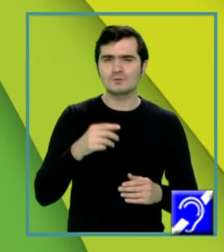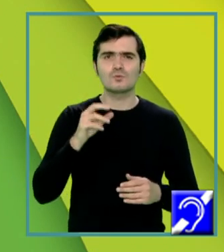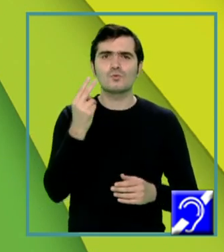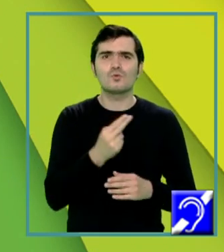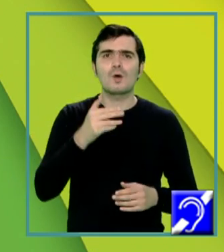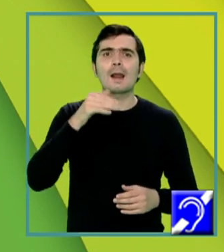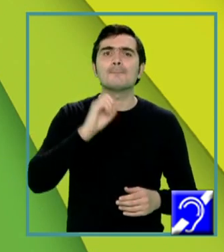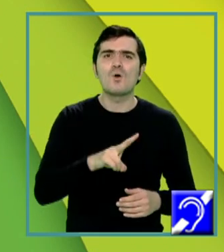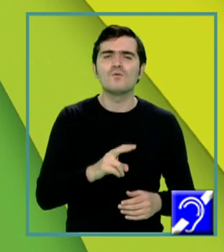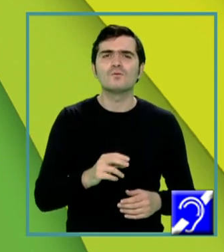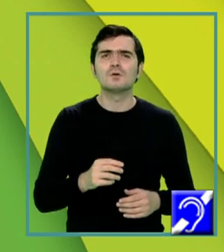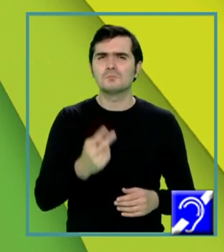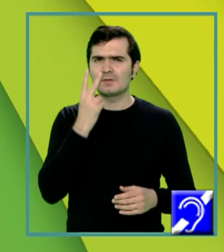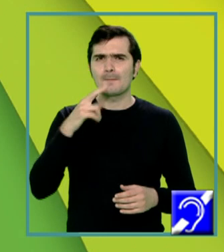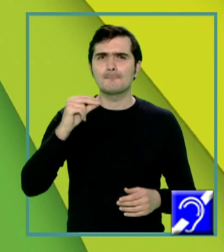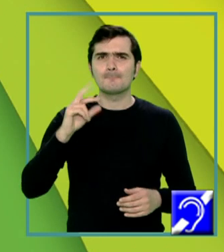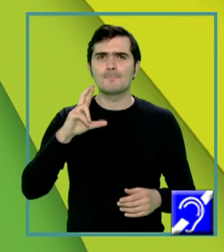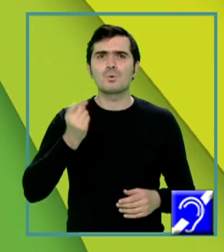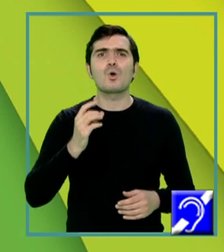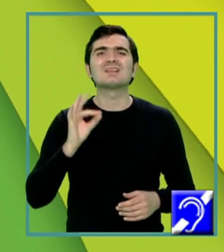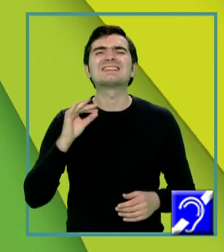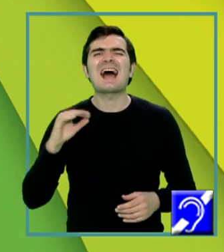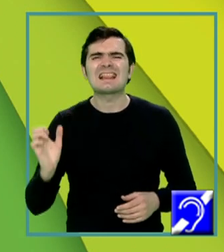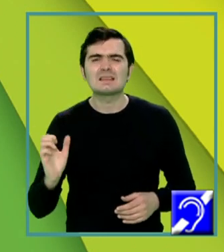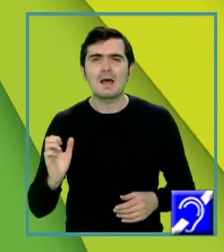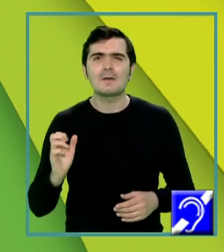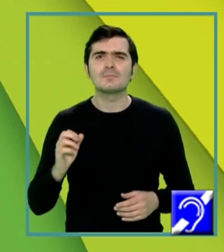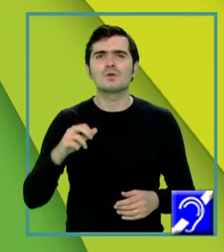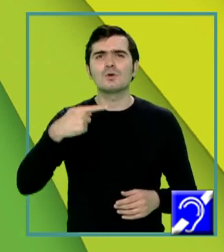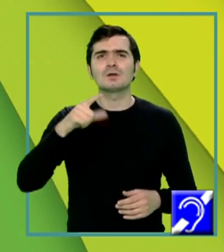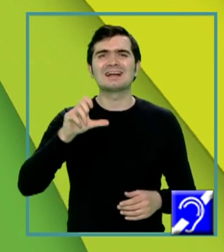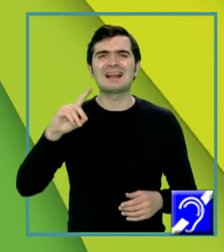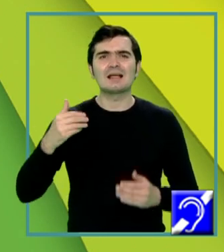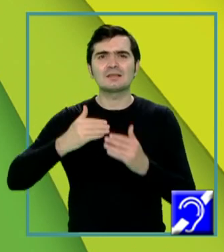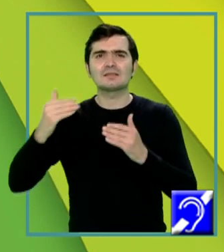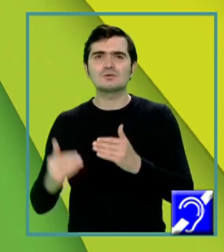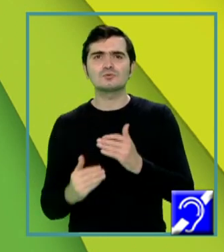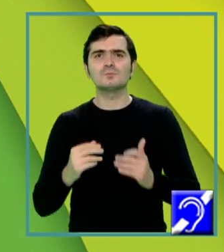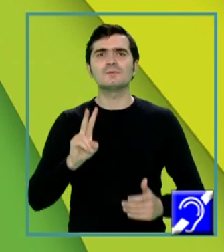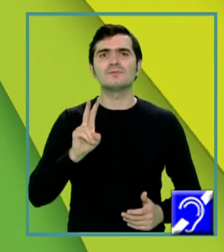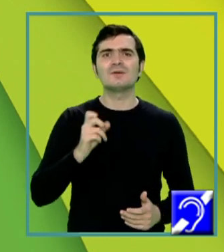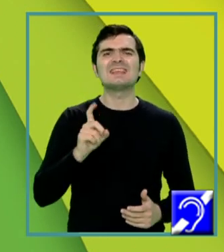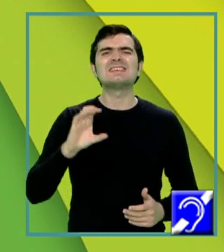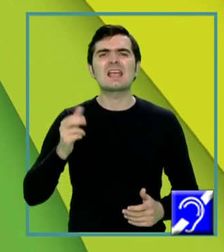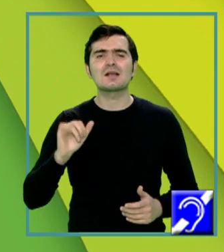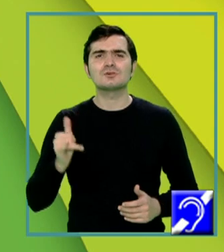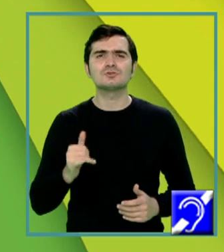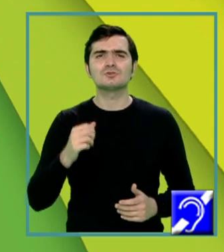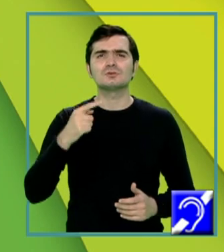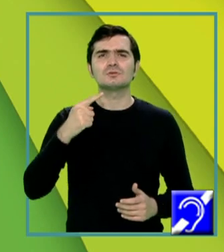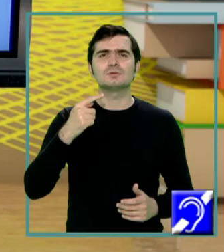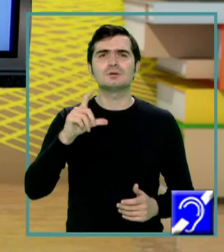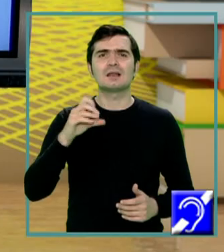seminale, prostata, o glandă unică așezată sub vezica urinară, și glandele bulbo